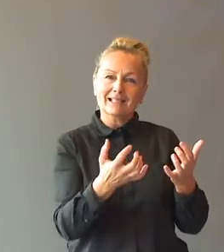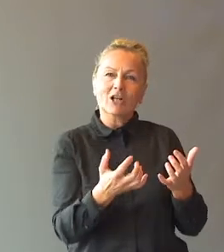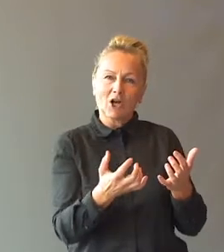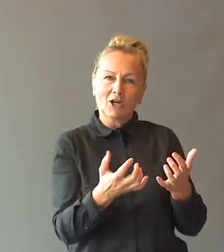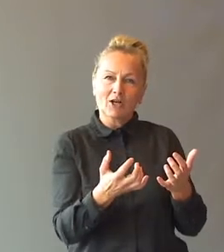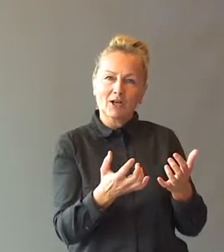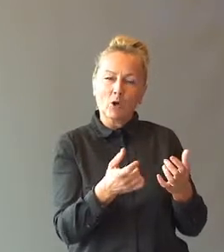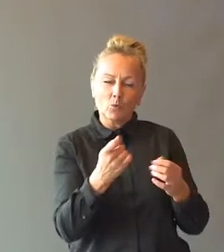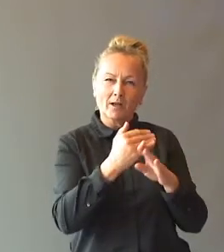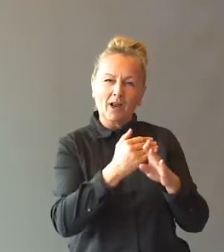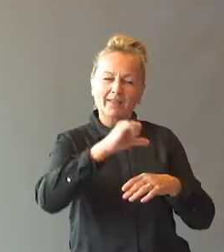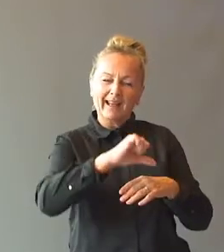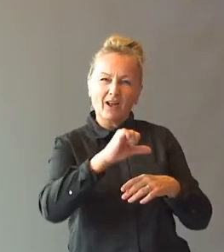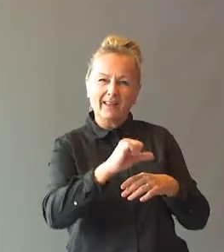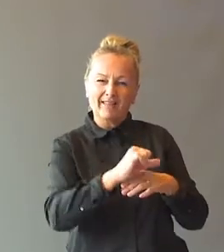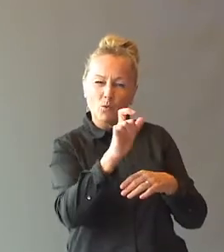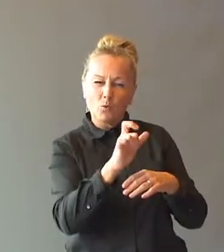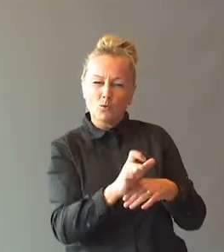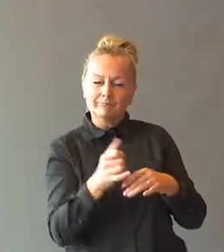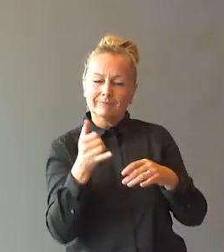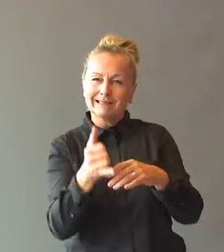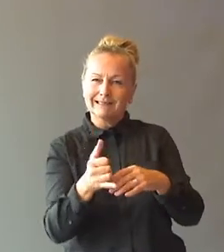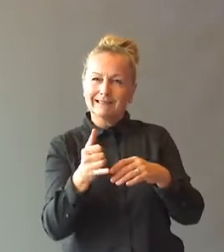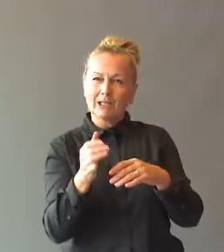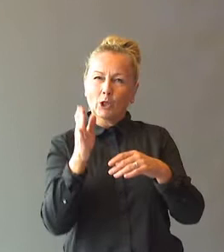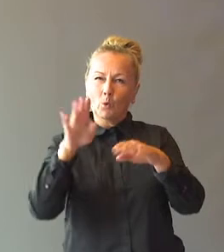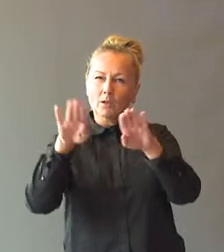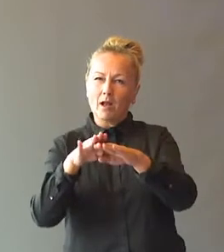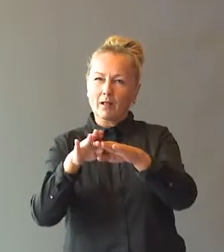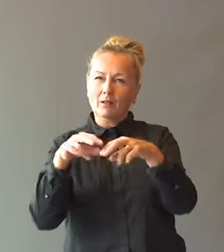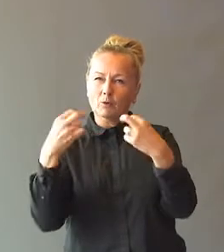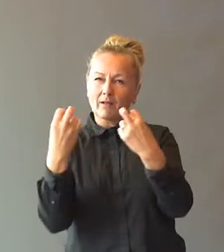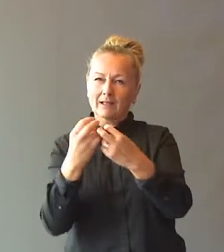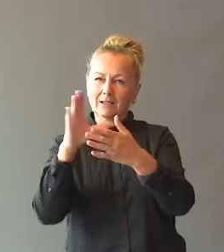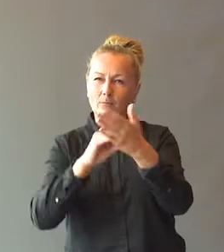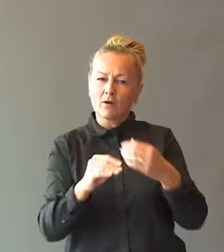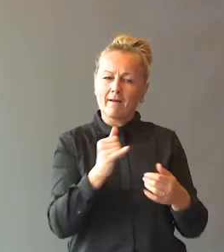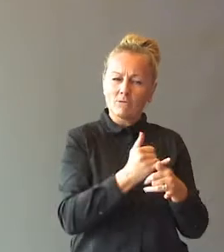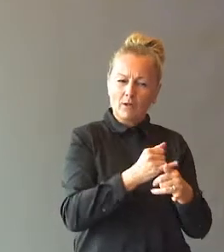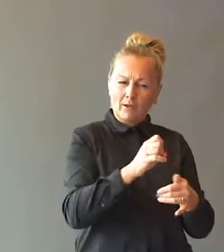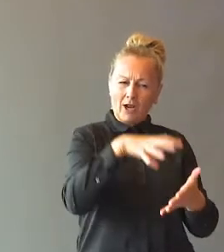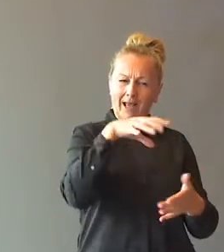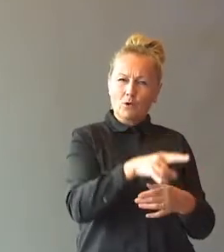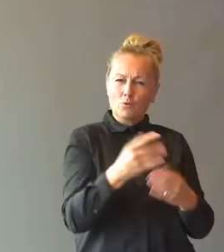og i noen grad negative ordlag i Nordalutvalgets rapport. Hvordan reagerer du når du leser rapporten?